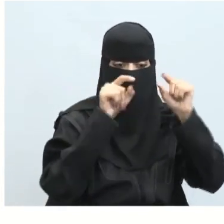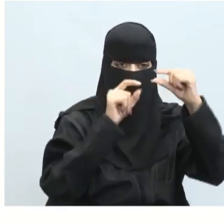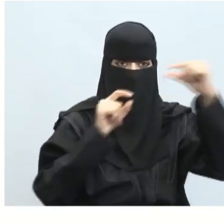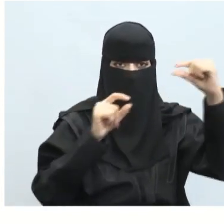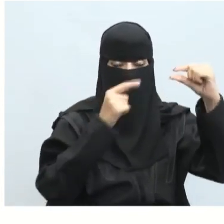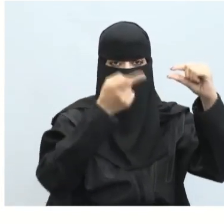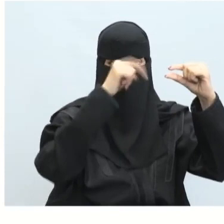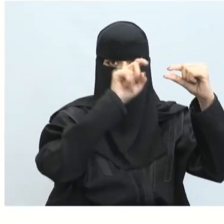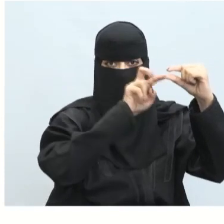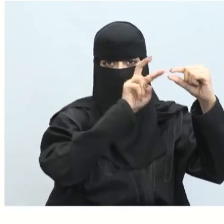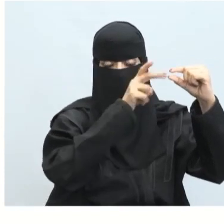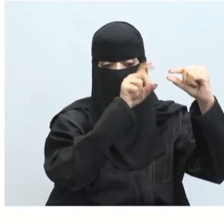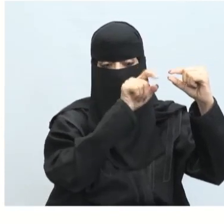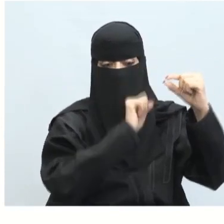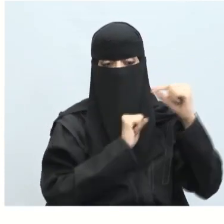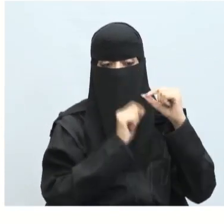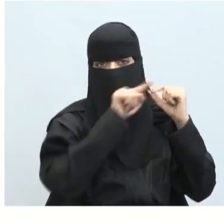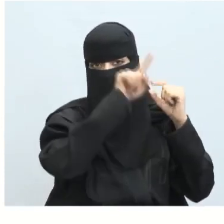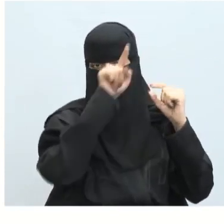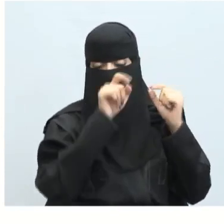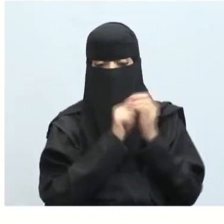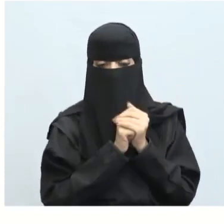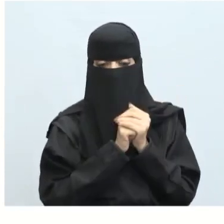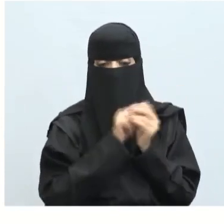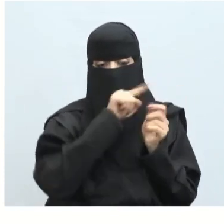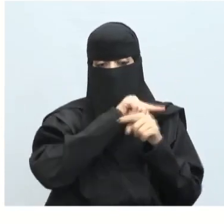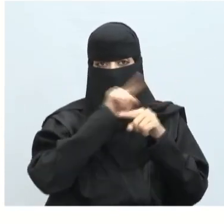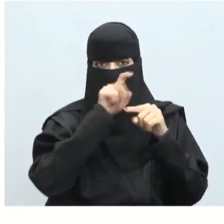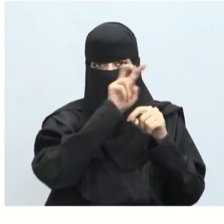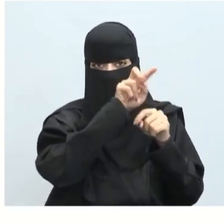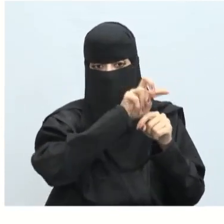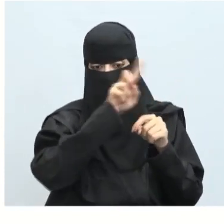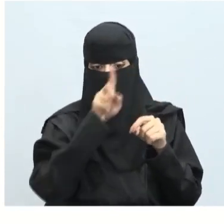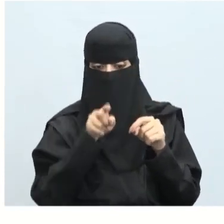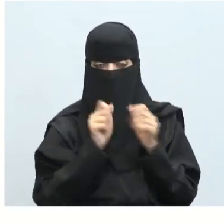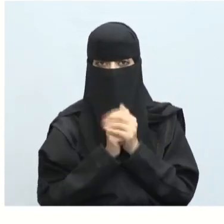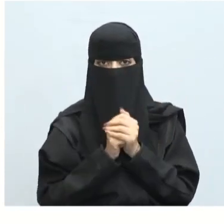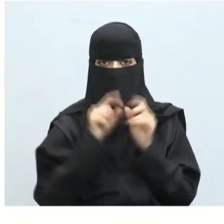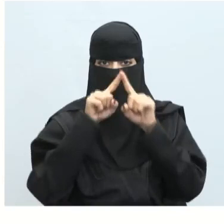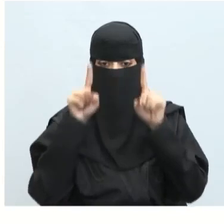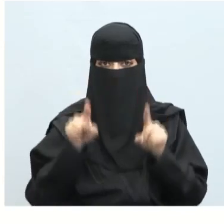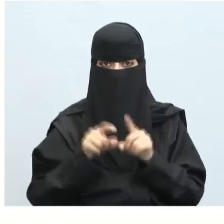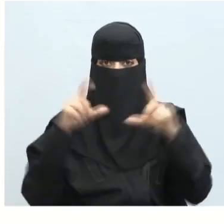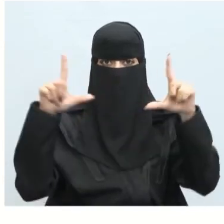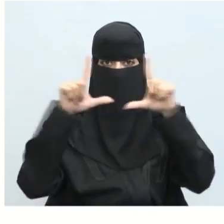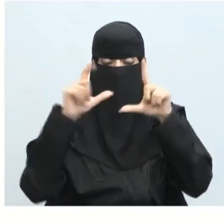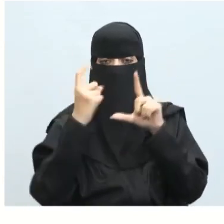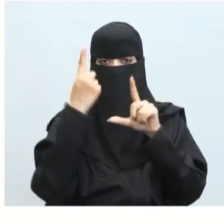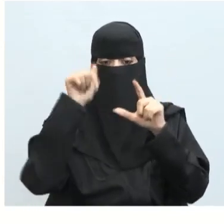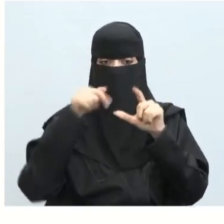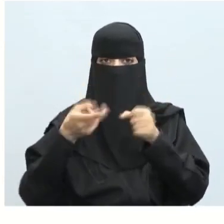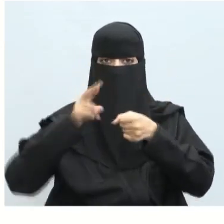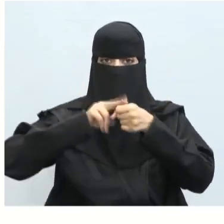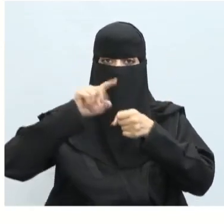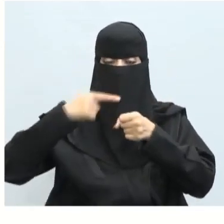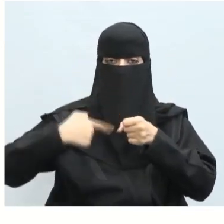لاحظة دينا هنا نضيف المكون بوتن أو زر إلى الشاشة رقم واحد ونعيد تسميته إلى